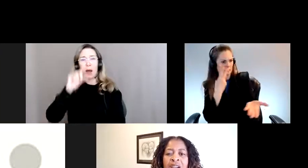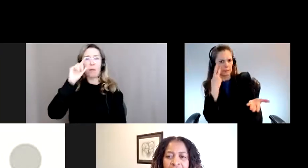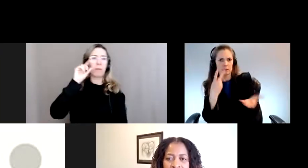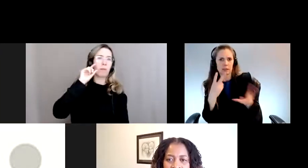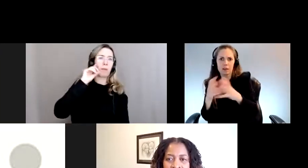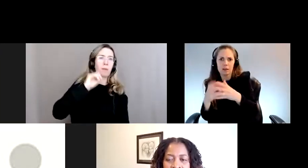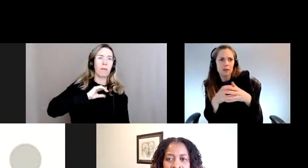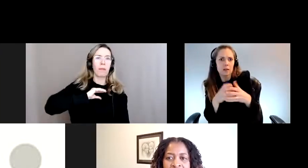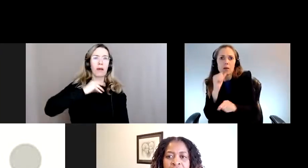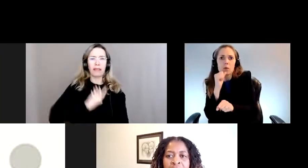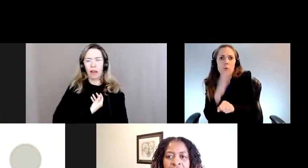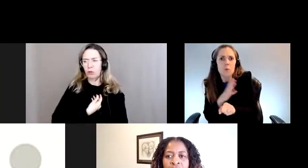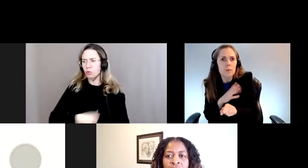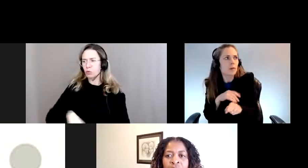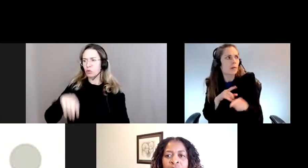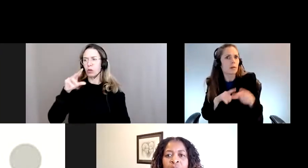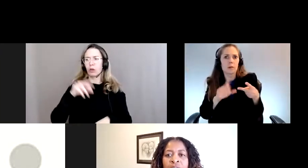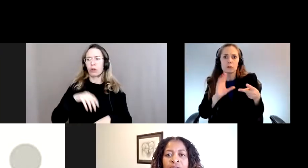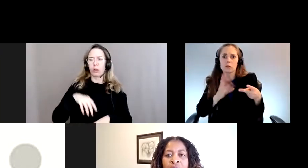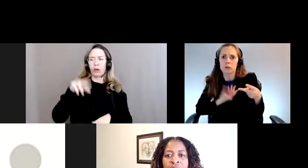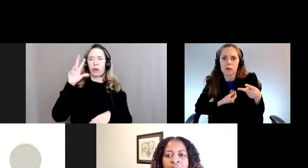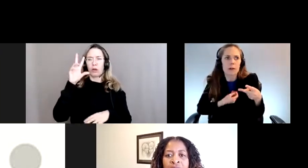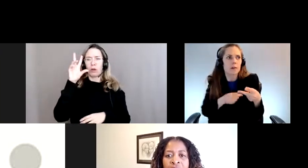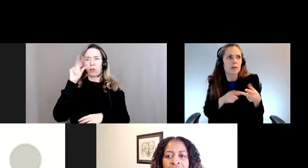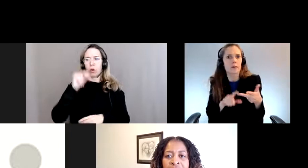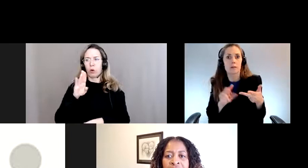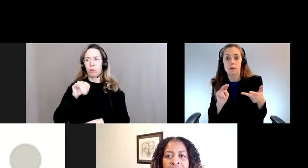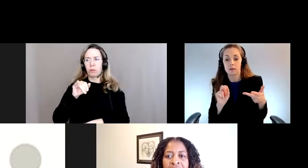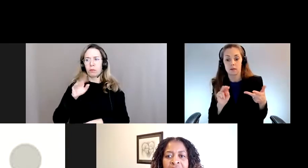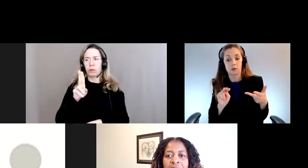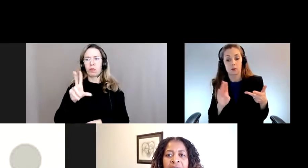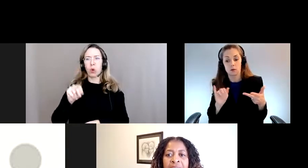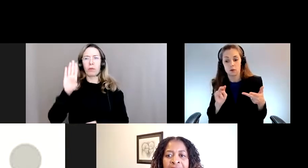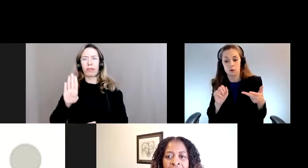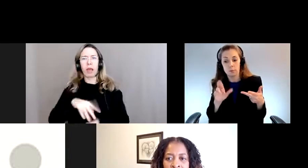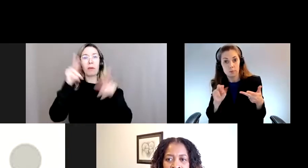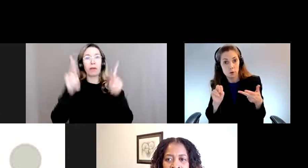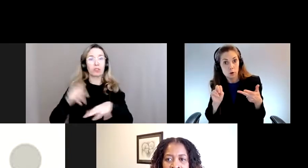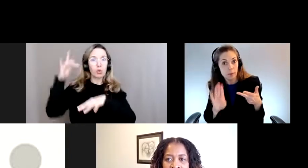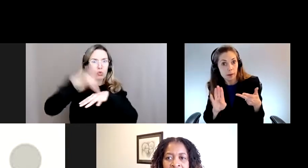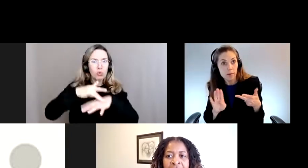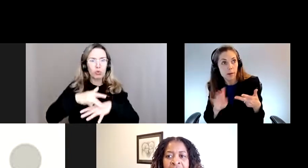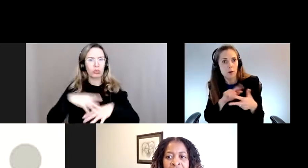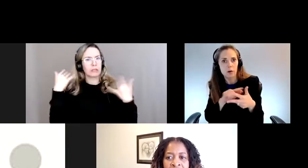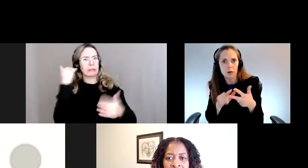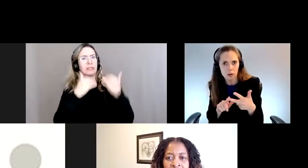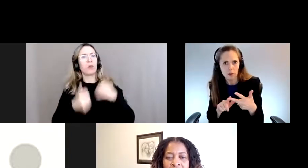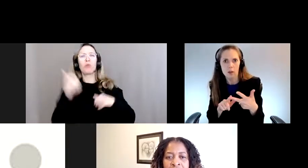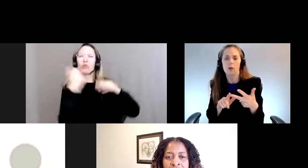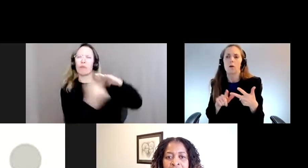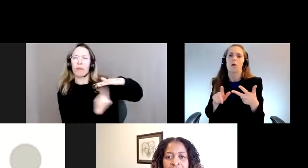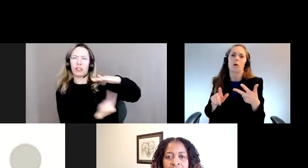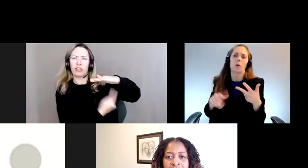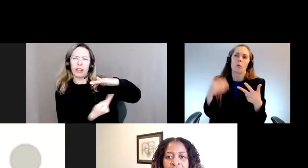les personnes non-binaires ont été les personnes les plus durement touchées, en particulier celles qui sont encore plus marginalisées